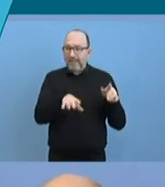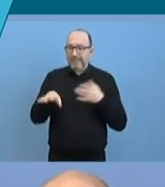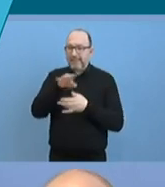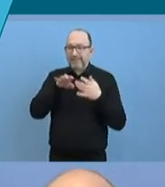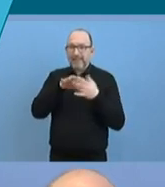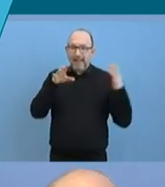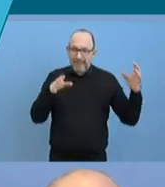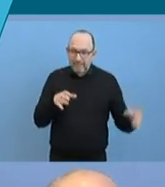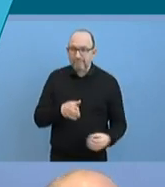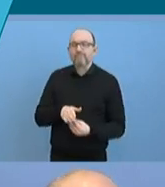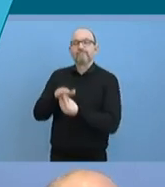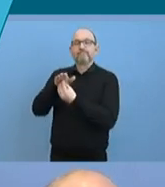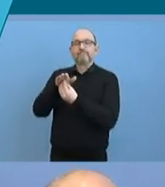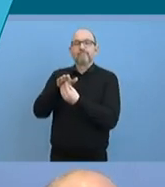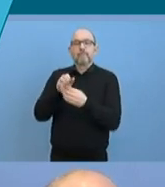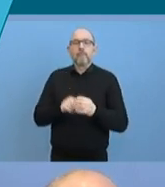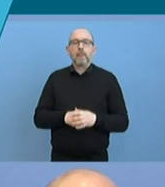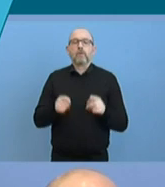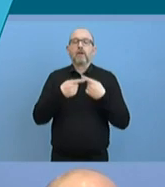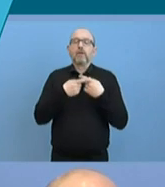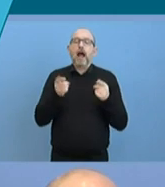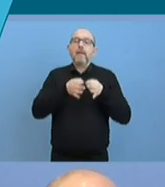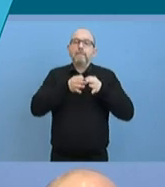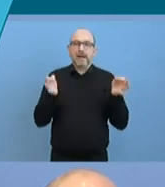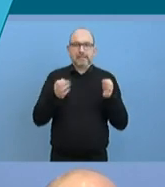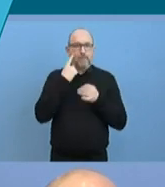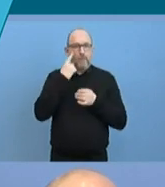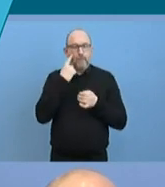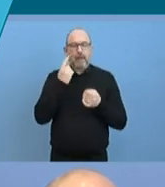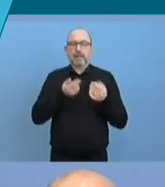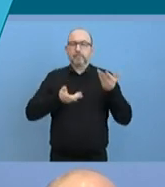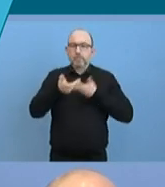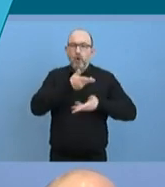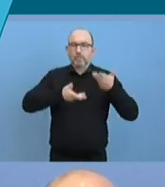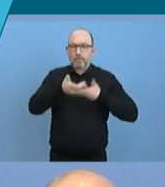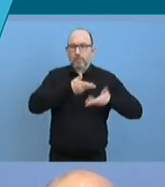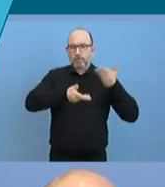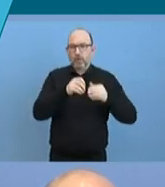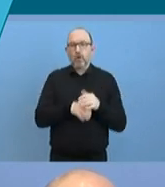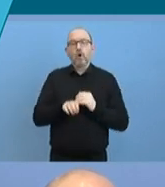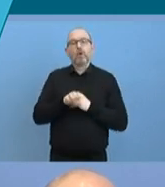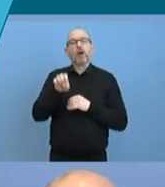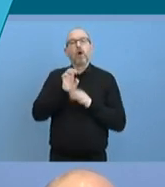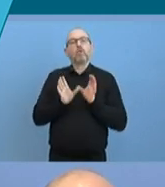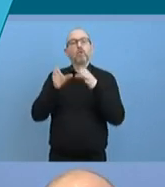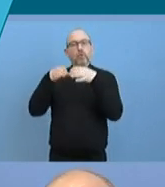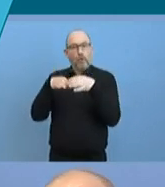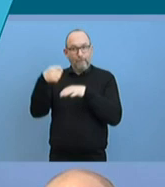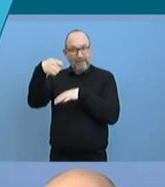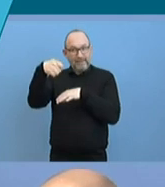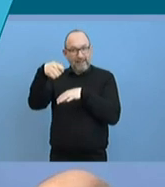vorzugehen. Alle Maßnahmen werden jetzt erörtert. Der Euro-Gruppenpräsident wird den Staatschefs jetzt